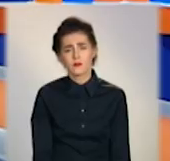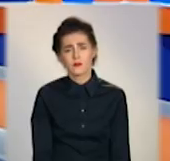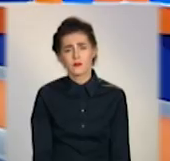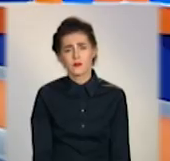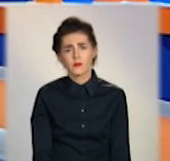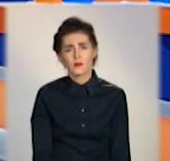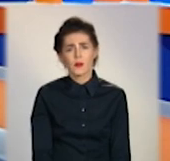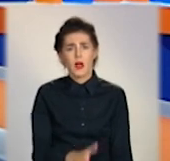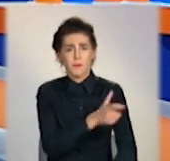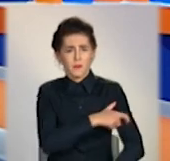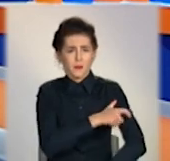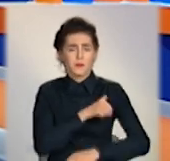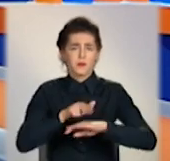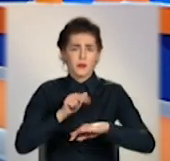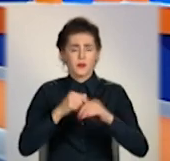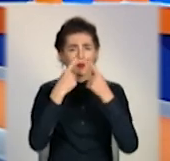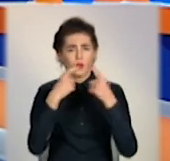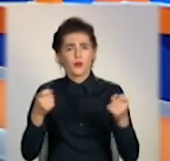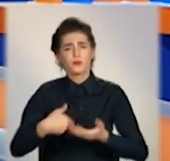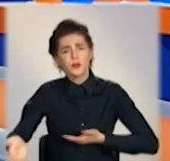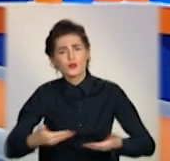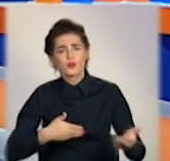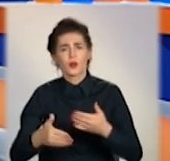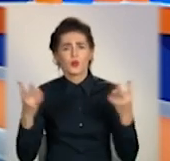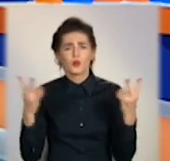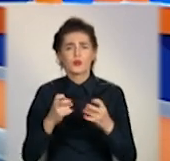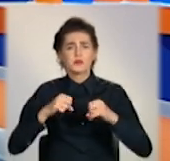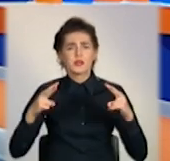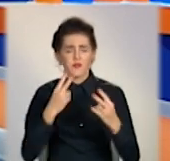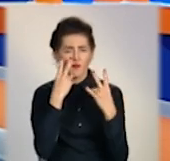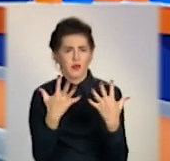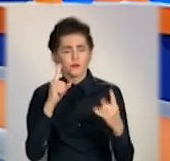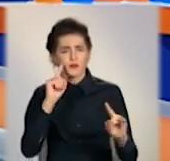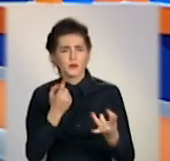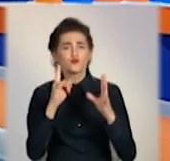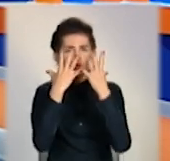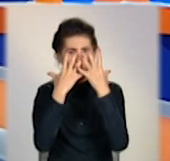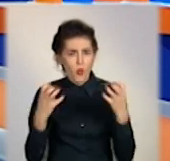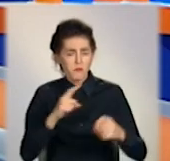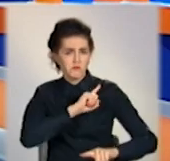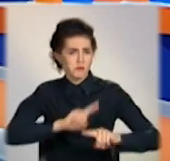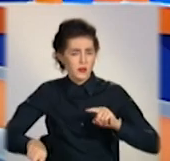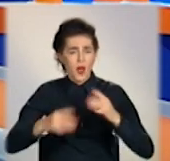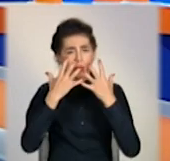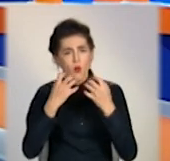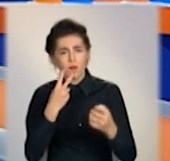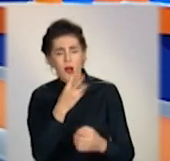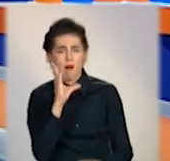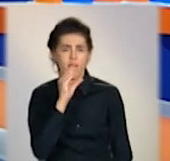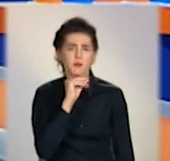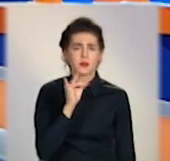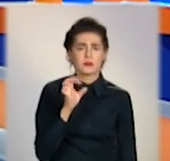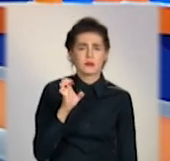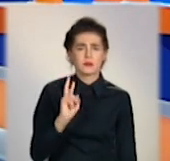Патрульні закликають пішоходів стати помітнішими на дорозі. Бо сутеніє рано, а в темрявів є великий ризик